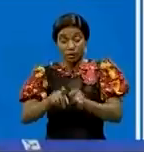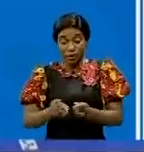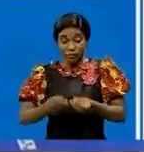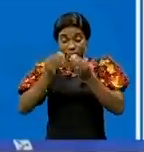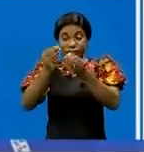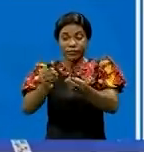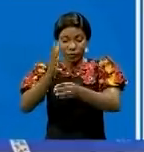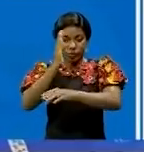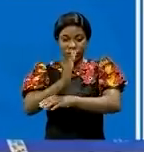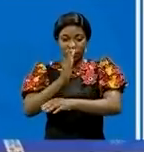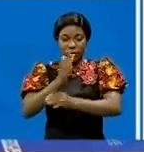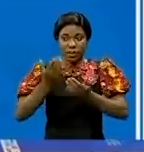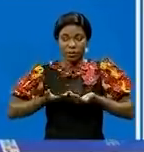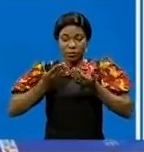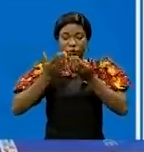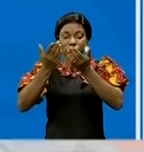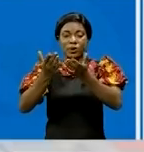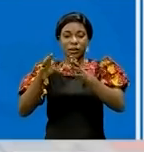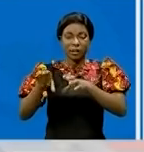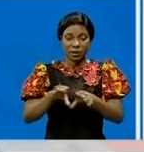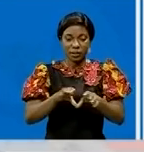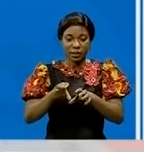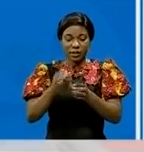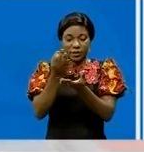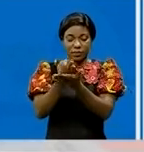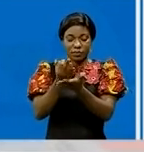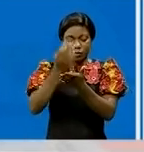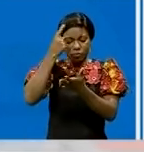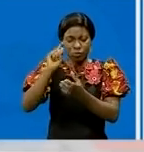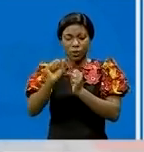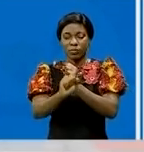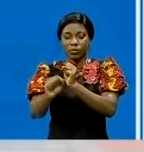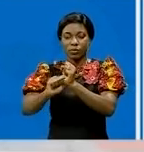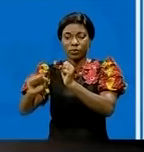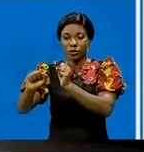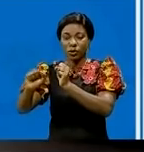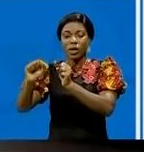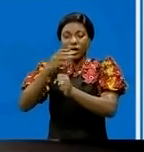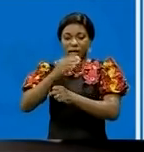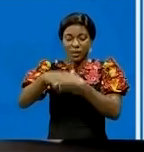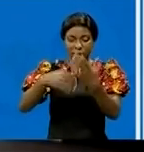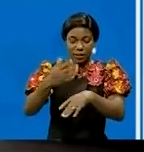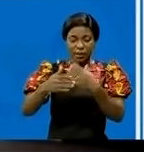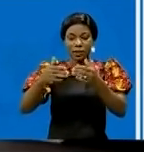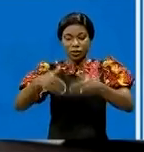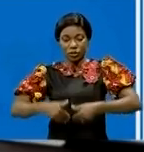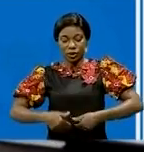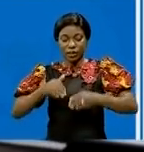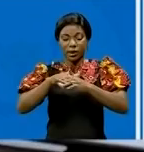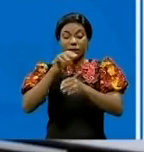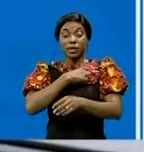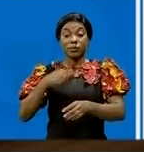Conseil la proposition d'activation du Fonds spécial pour la promotion, l'entréprenariat et l'emploi de jeunes en République